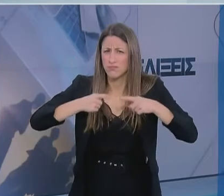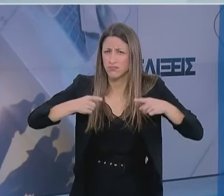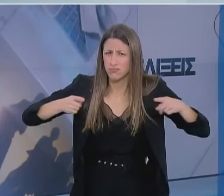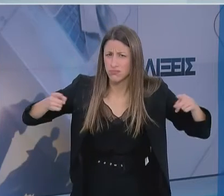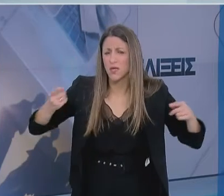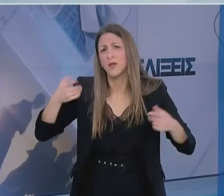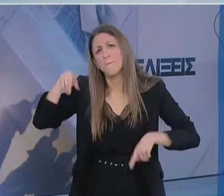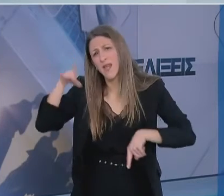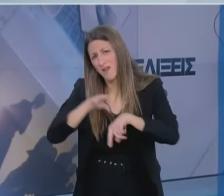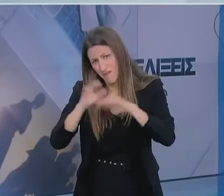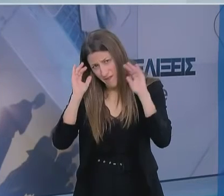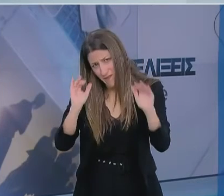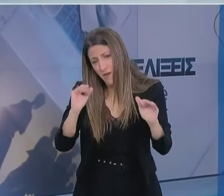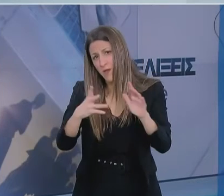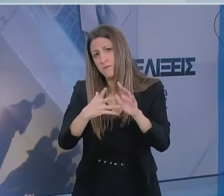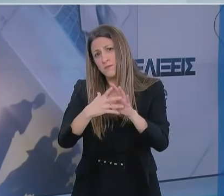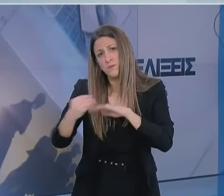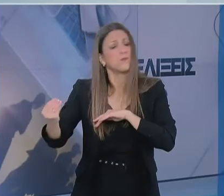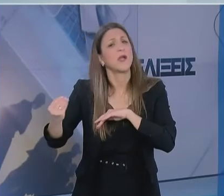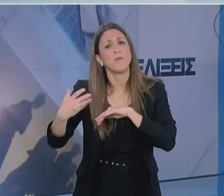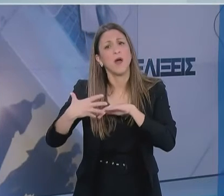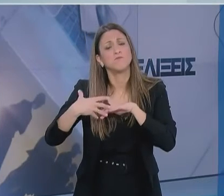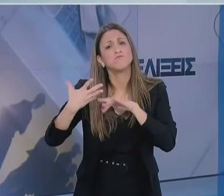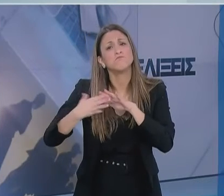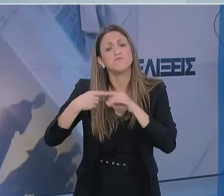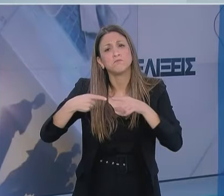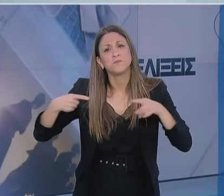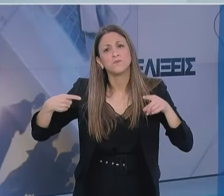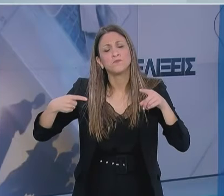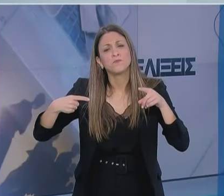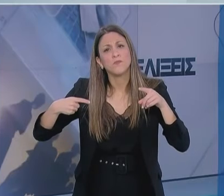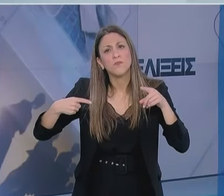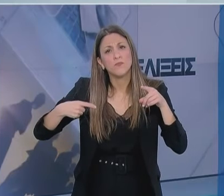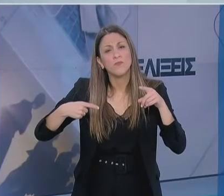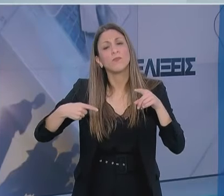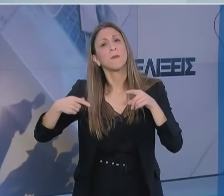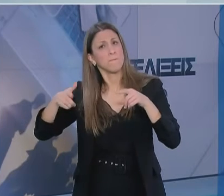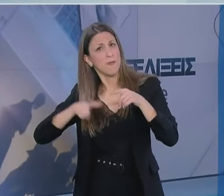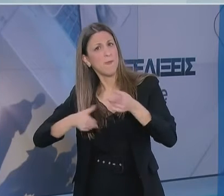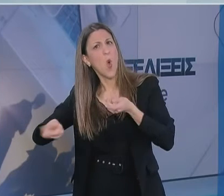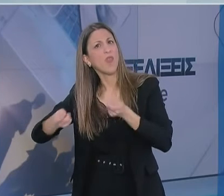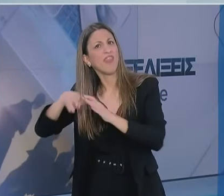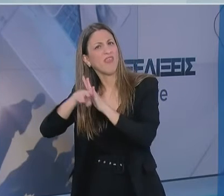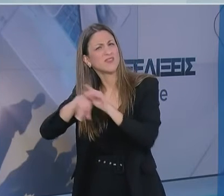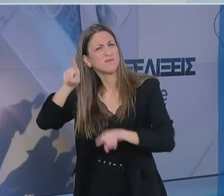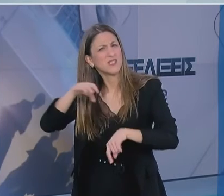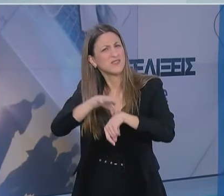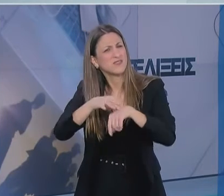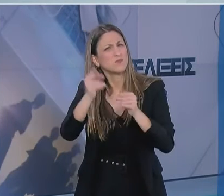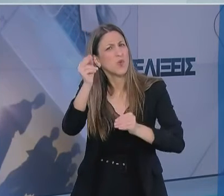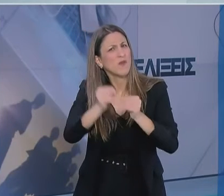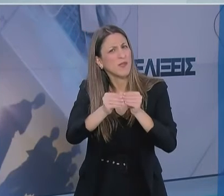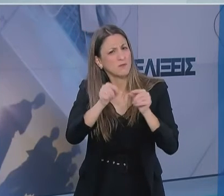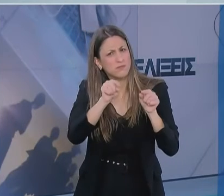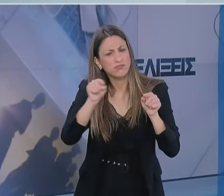συνεχίζονται και έχουμε ειδικές οδηγίες οι οποίες θα βγουν από την Επιτροπή μας και άλλα νοσήματα